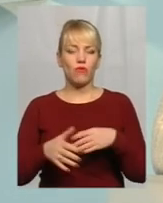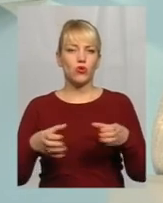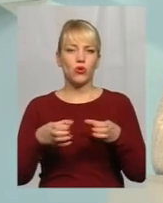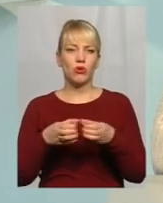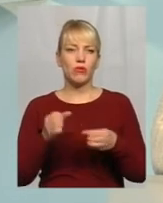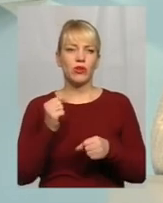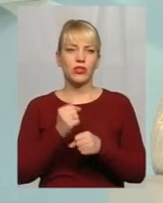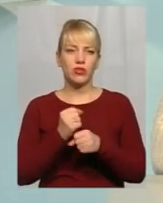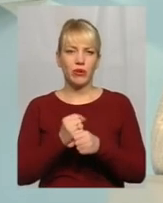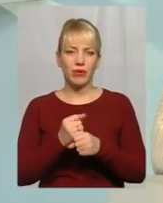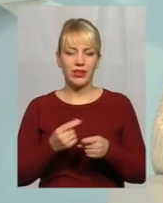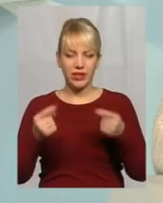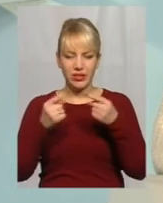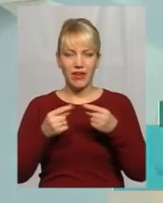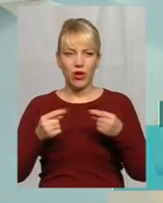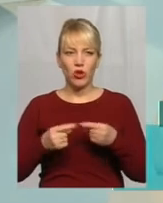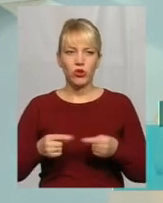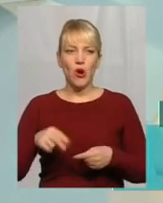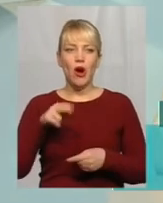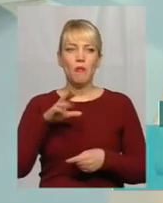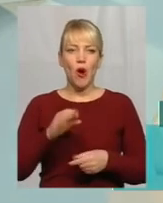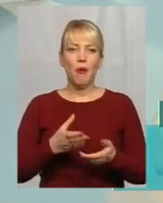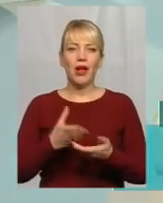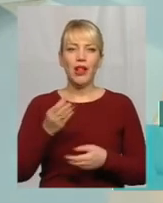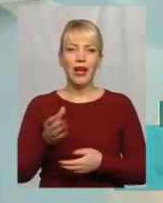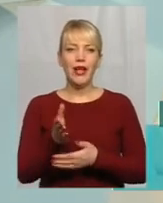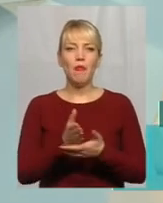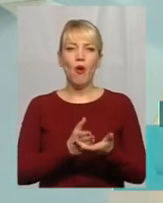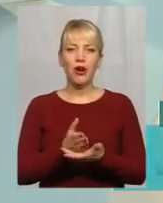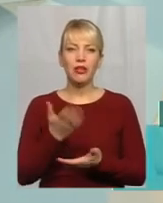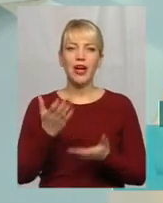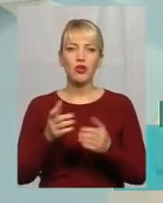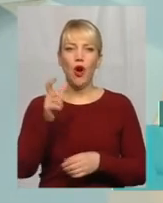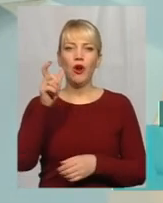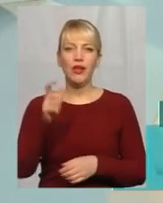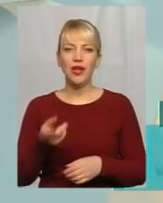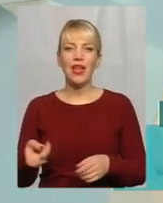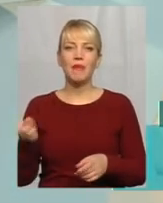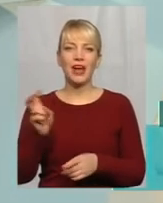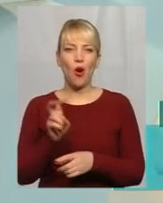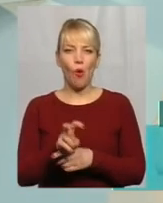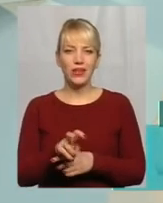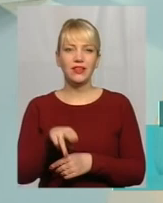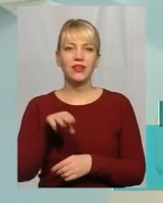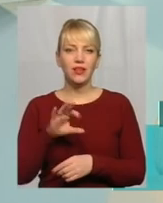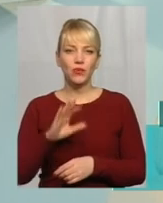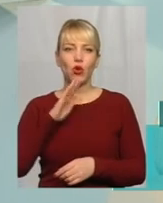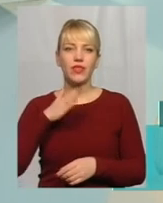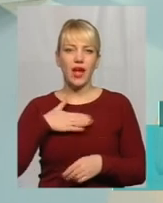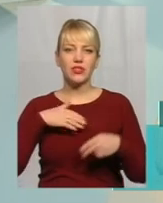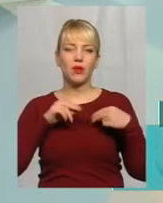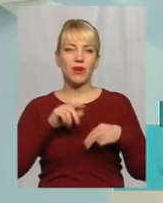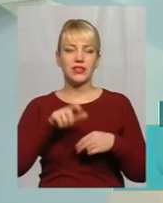звірочку, скажімо так, по оплаті послуг Якщо людина приходить, то наші працівники